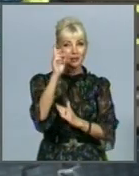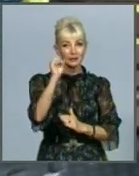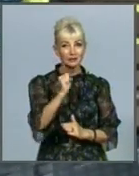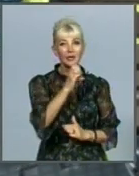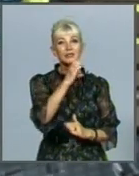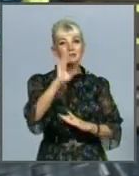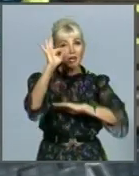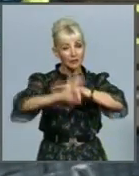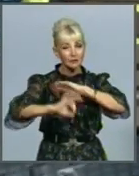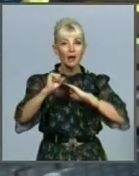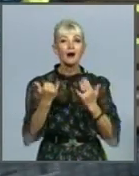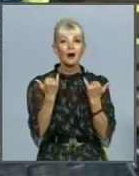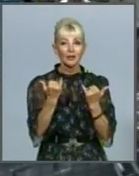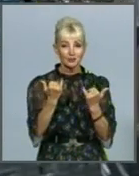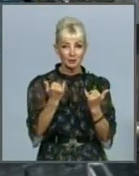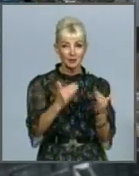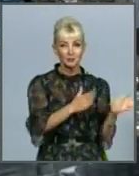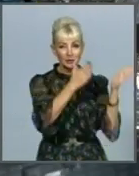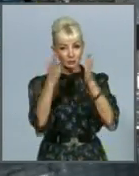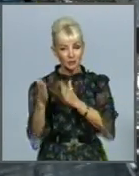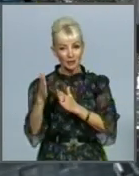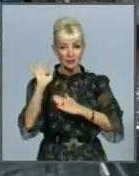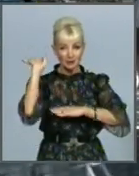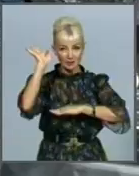захід країни, а тепер він зміщується на схід.